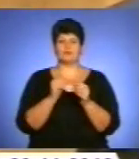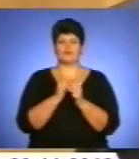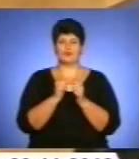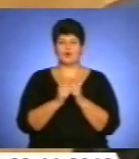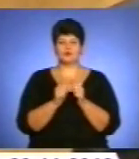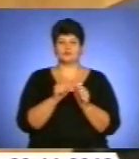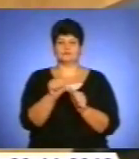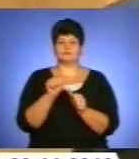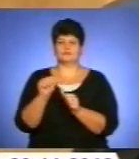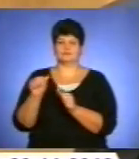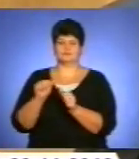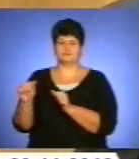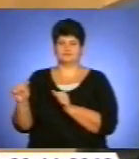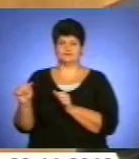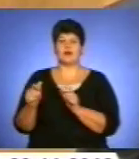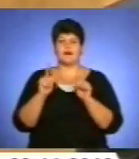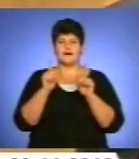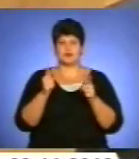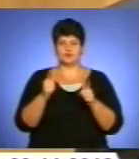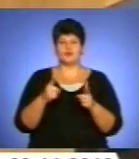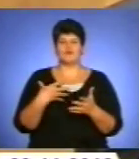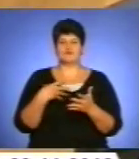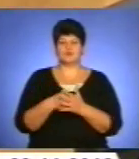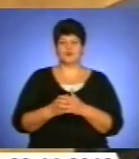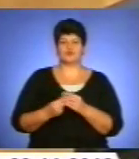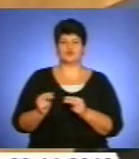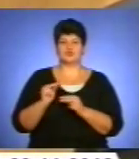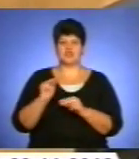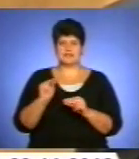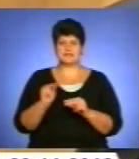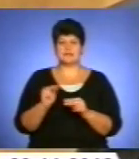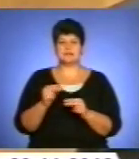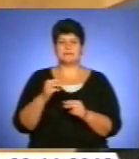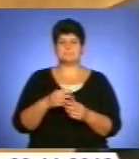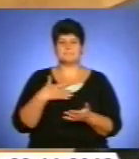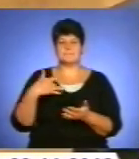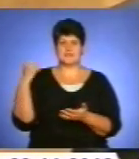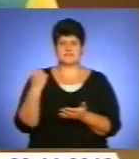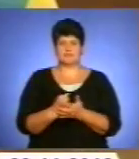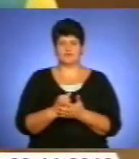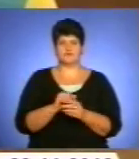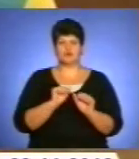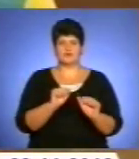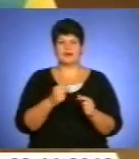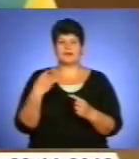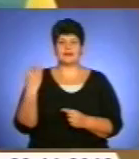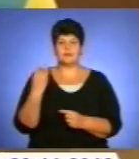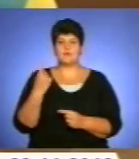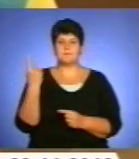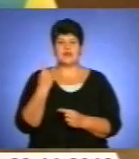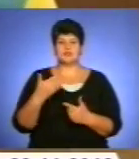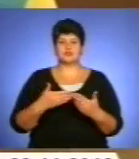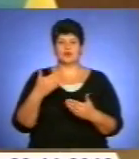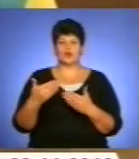життя, зокрема. Гарантую власну чесність, принциповість і вистоює інтересів. Про перші кроки на посаді